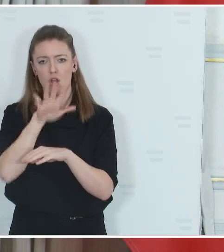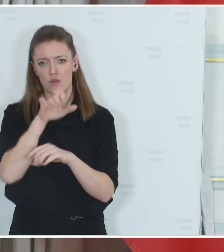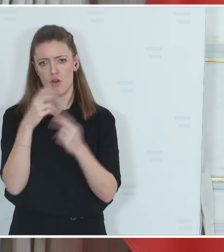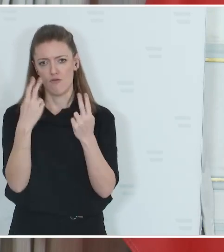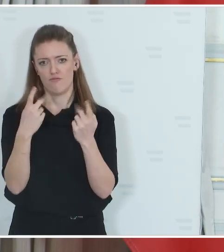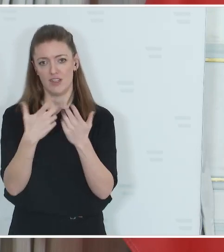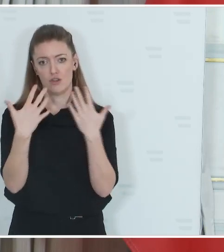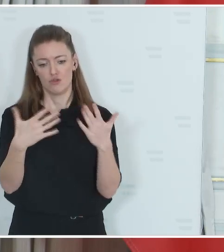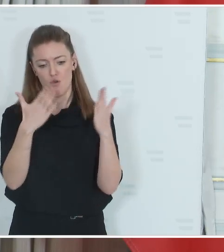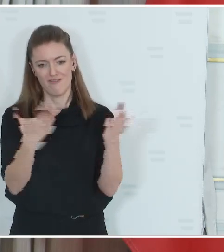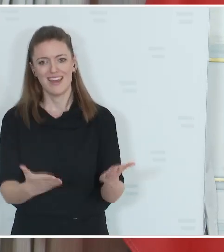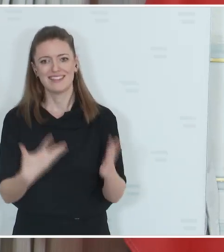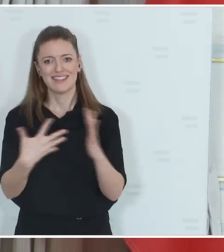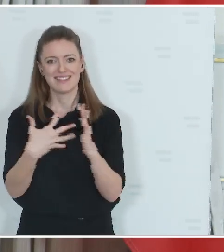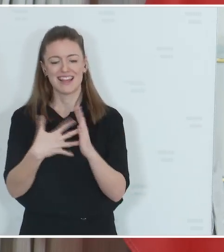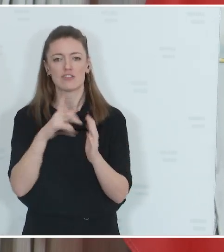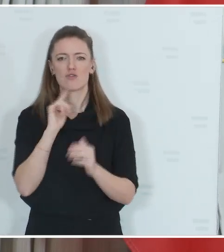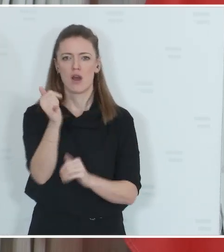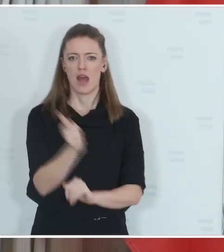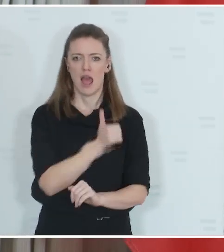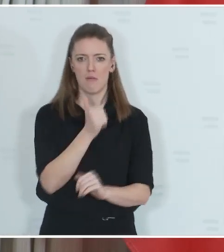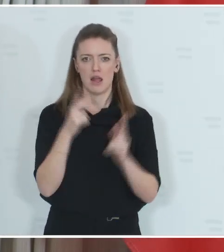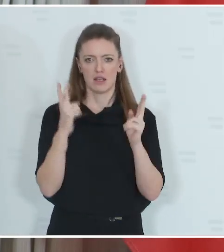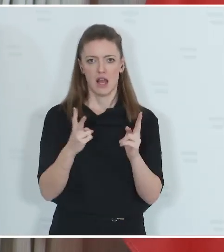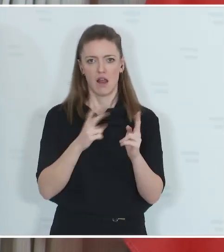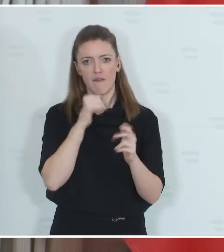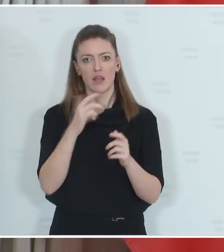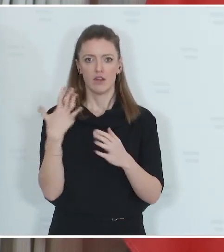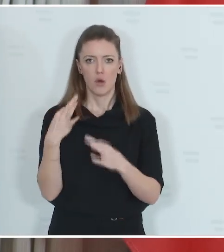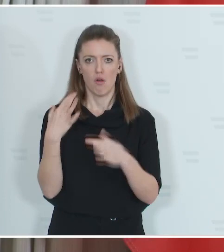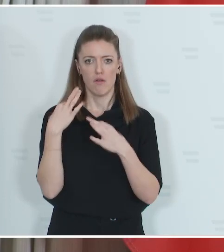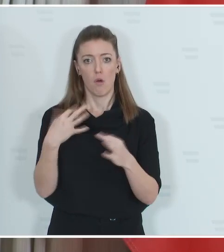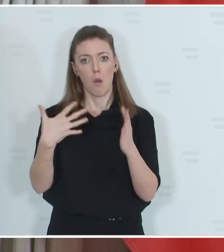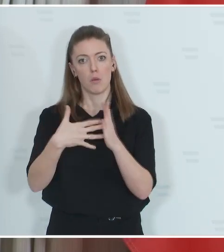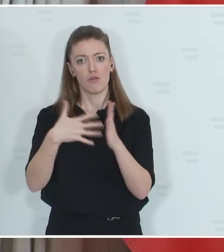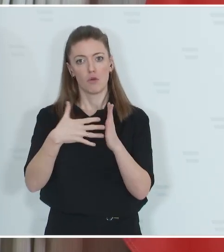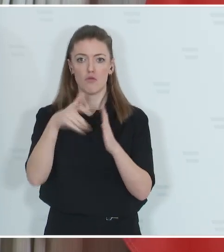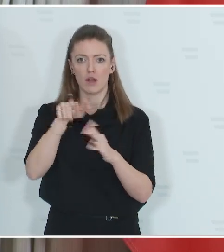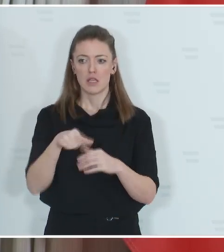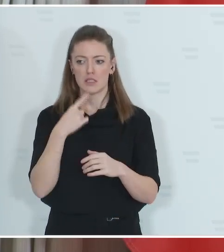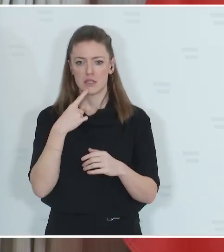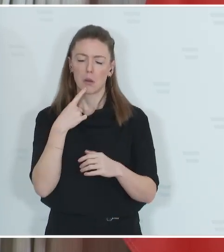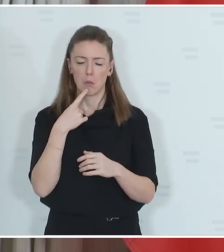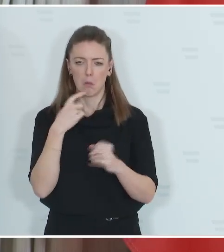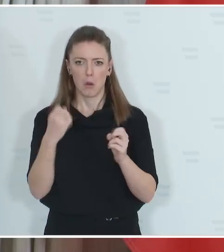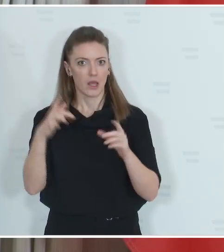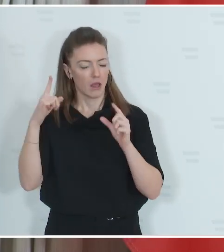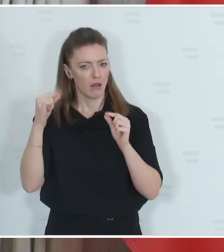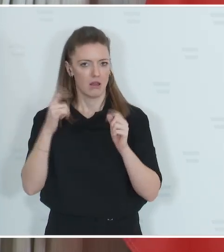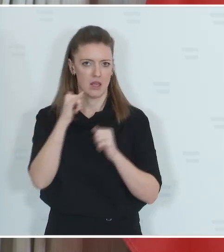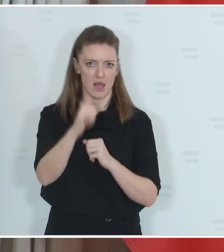Wesenstest antreten. Man kann also nicht so lange zum Test gehen, bis irgendein Prüfer irgendwann einmal Ja sagt.